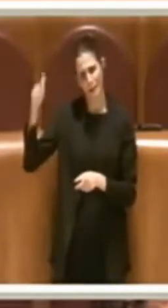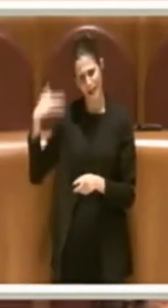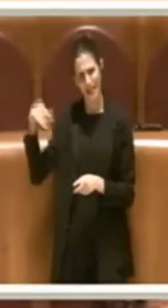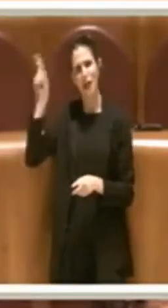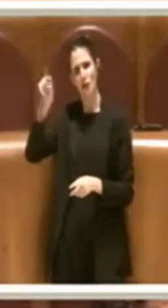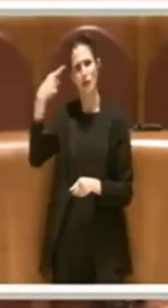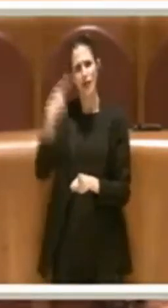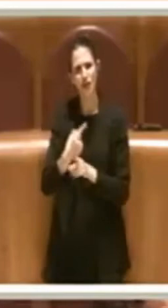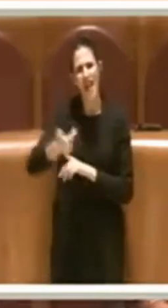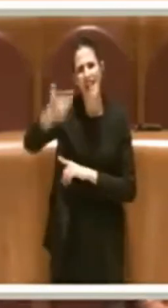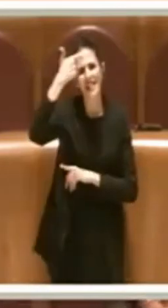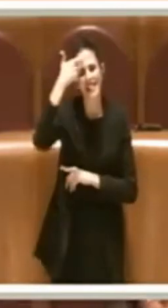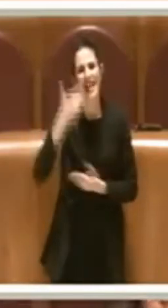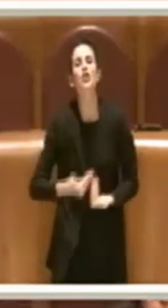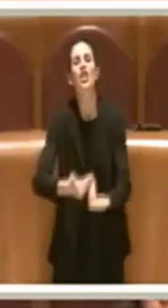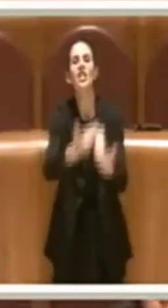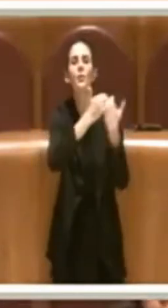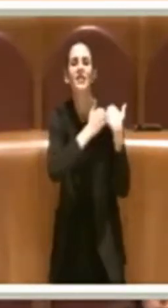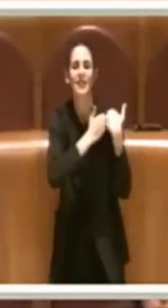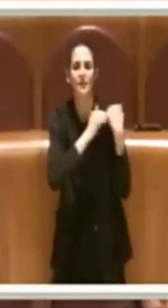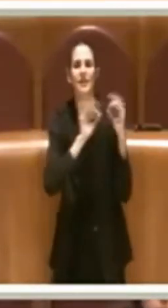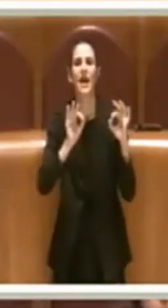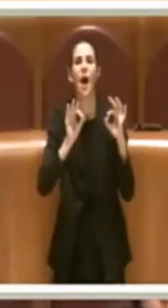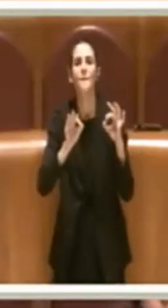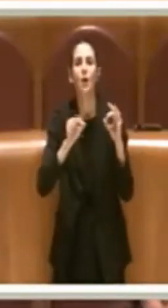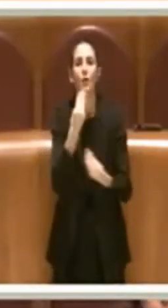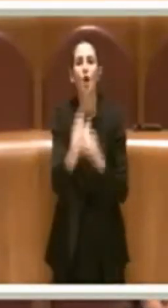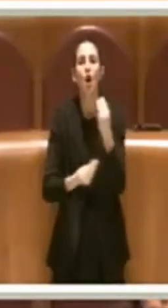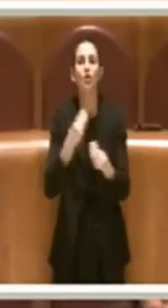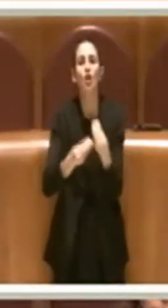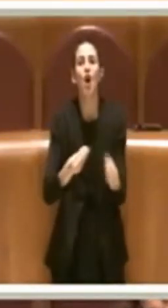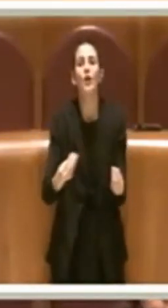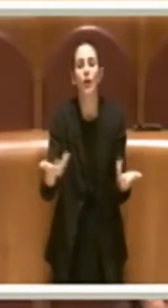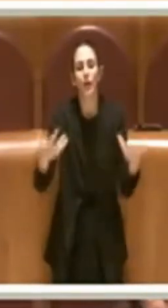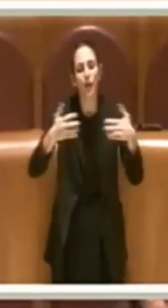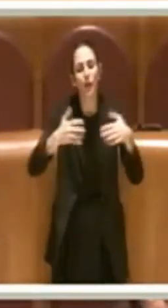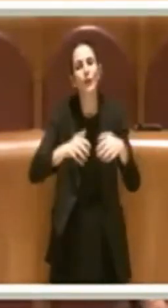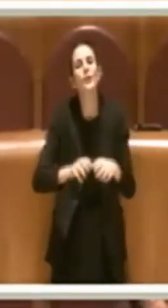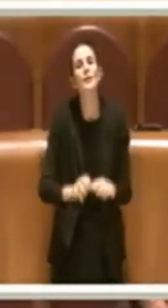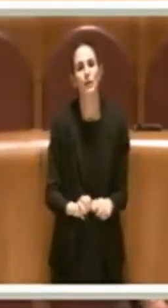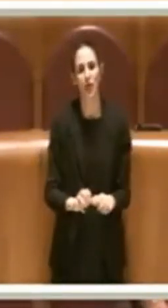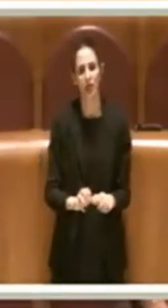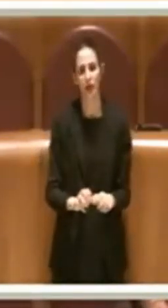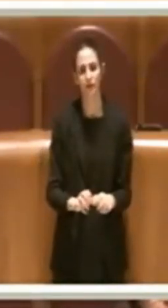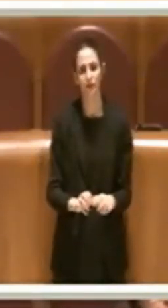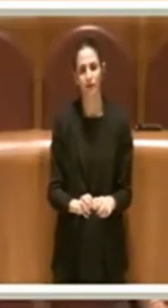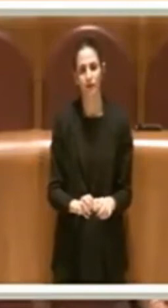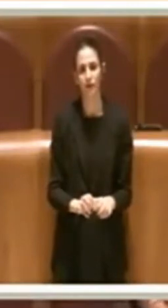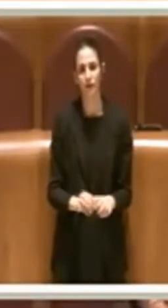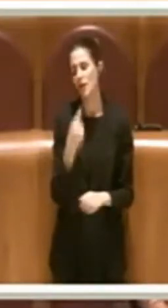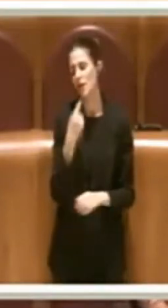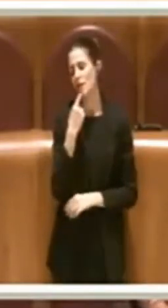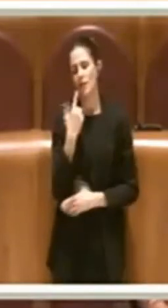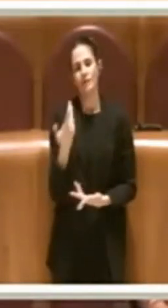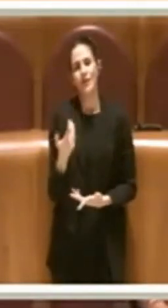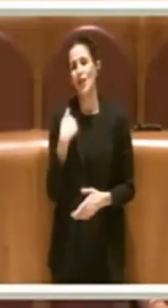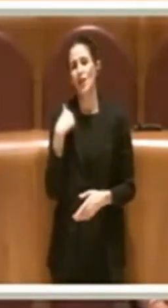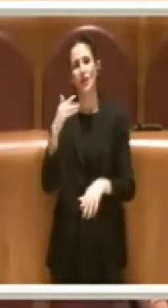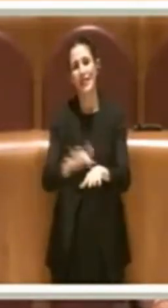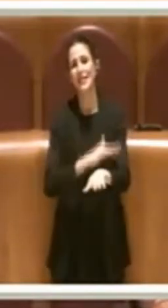Stato, per arginare e non per aumentare i giochi. Questo è quello che mi sento di dire a livello di